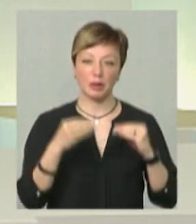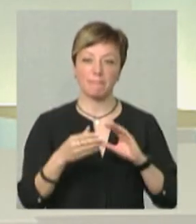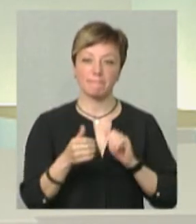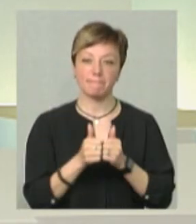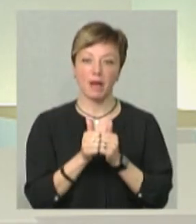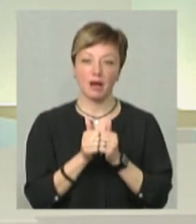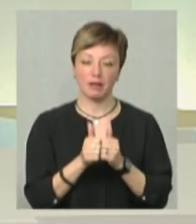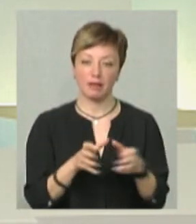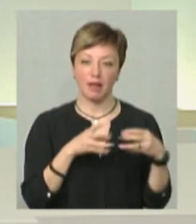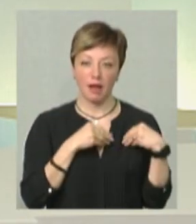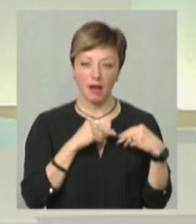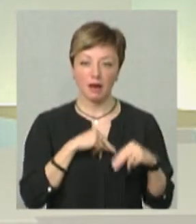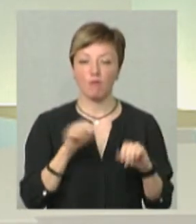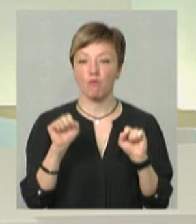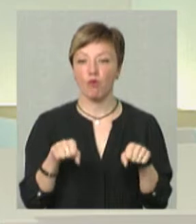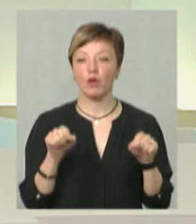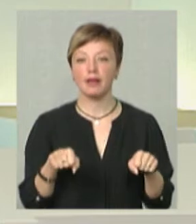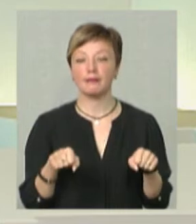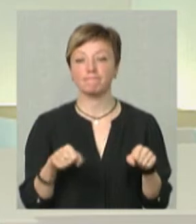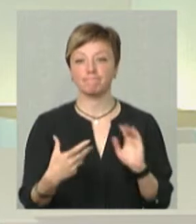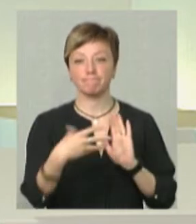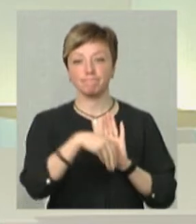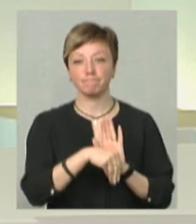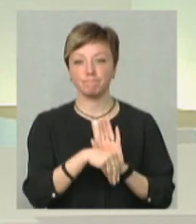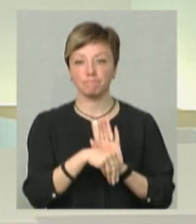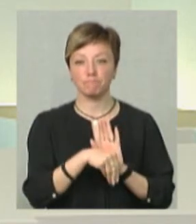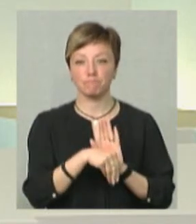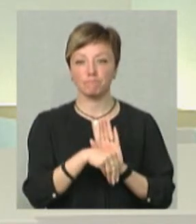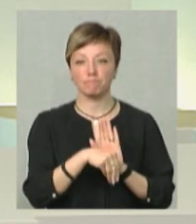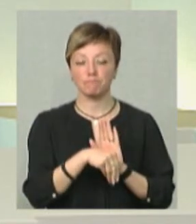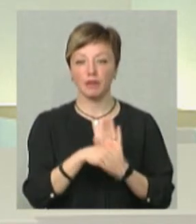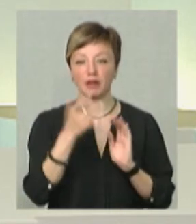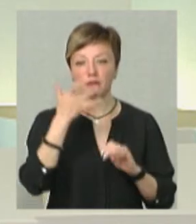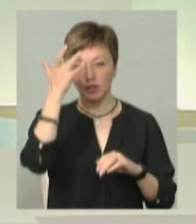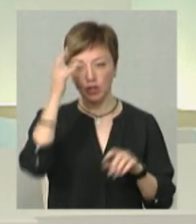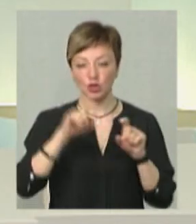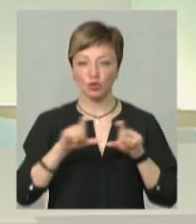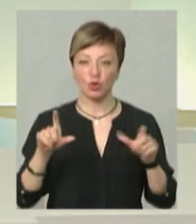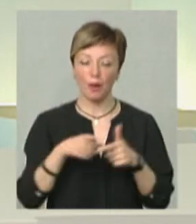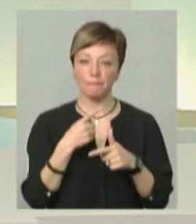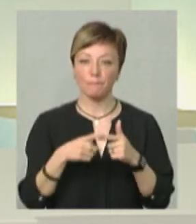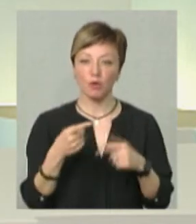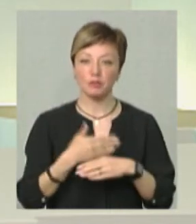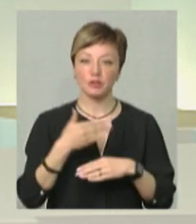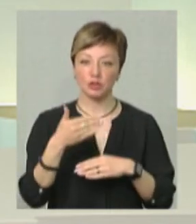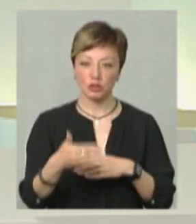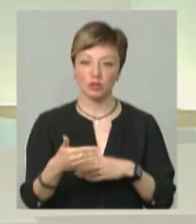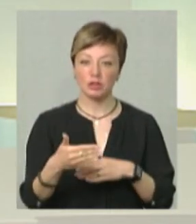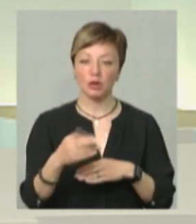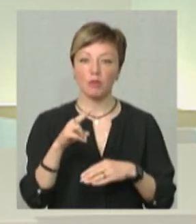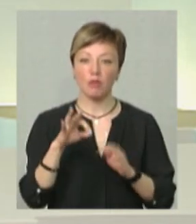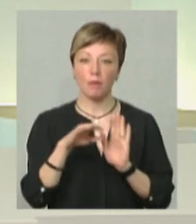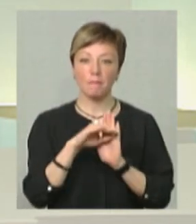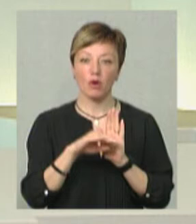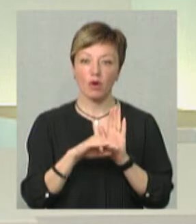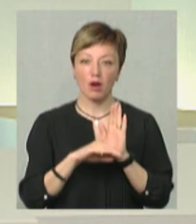партнери могли, так би мовити, задіювати в певній літній школі або дещо пізніше по